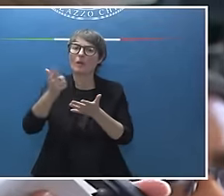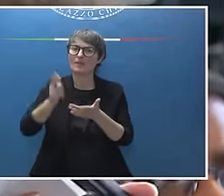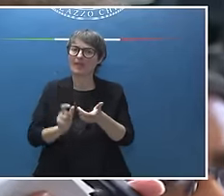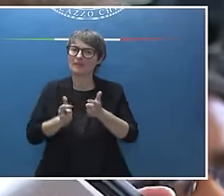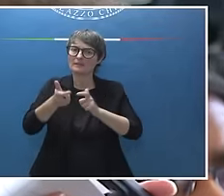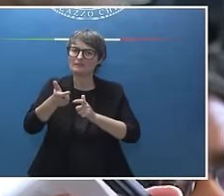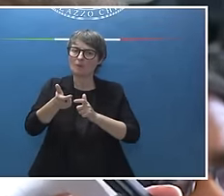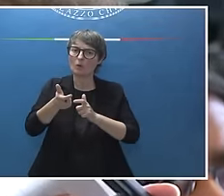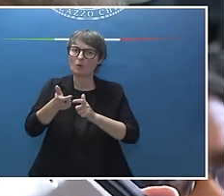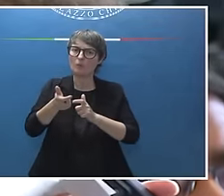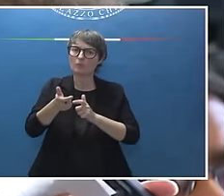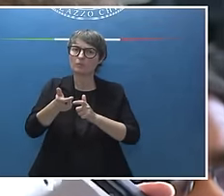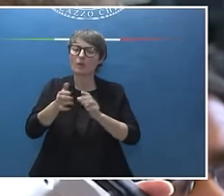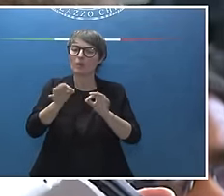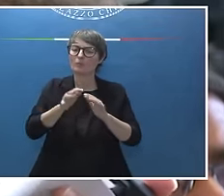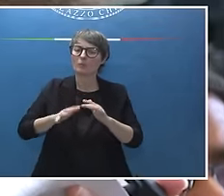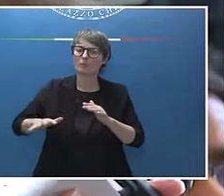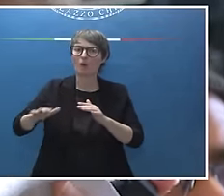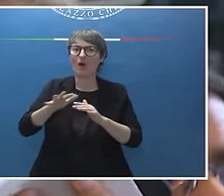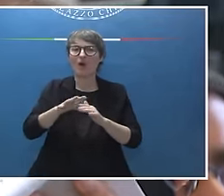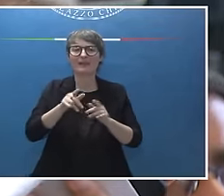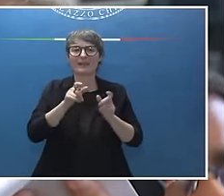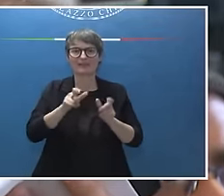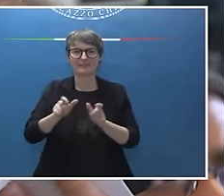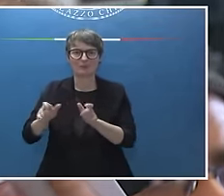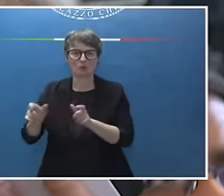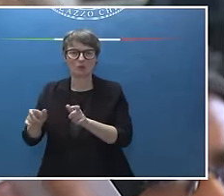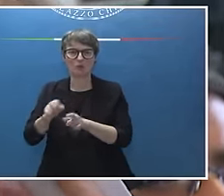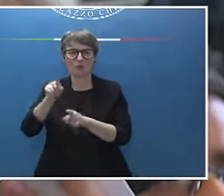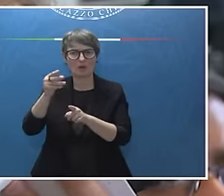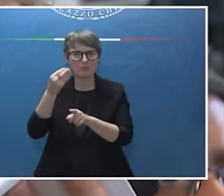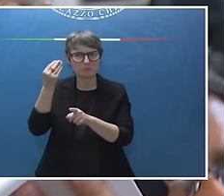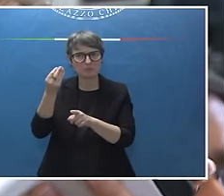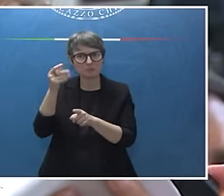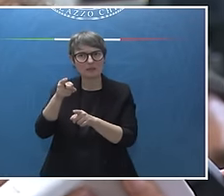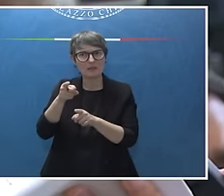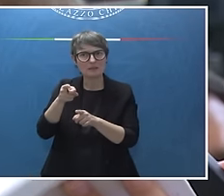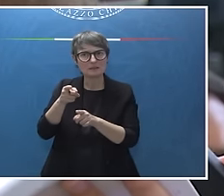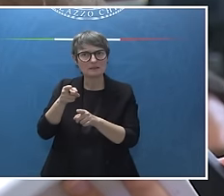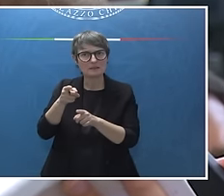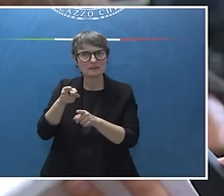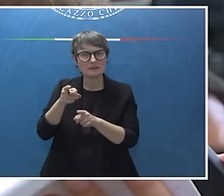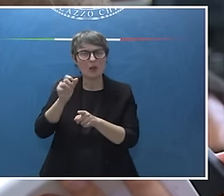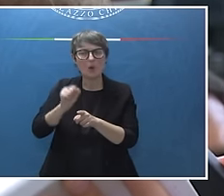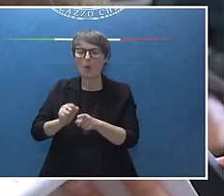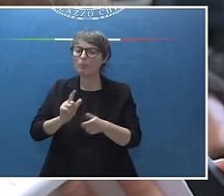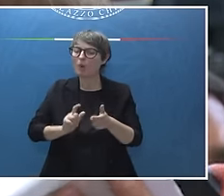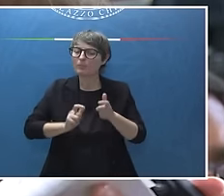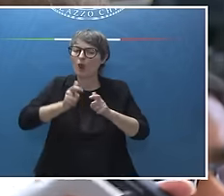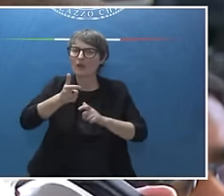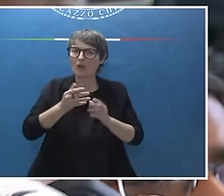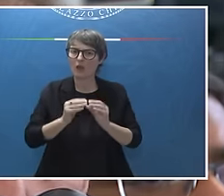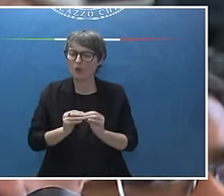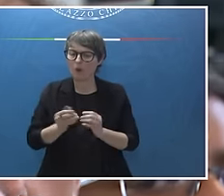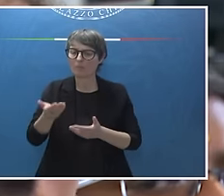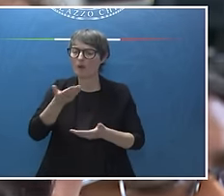di questi settori. Secondo lei come si potrà continuare a progredire su questo settore dell'Indo-Pacifico? Che tipo di